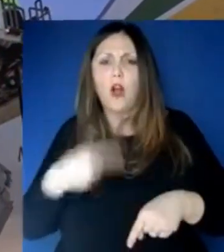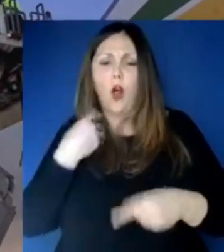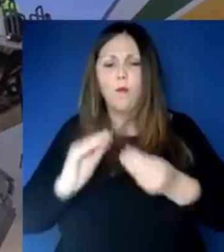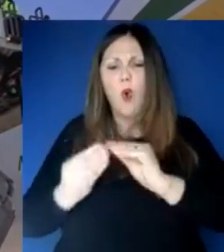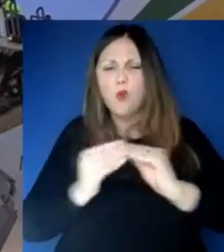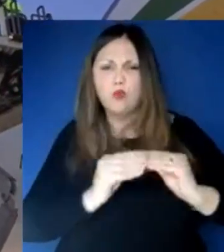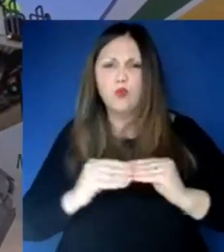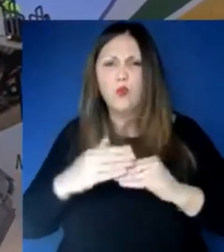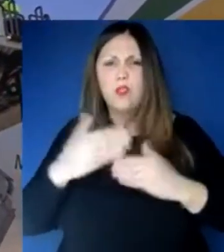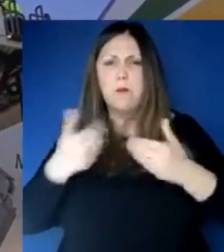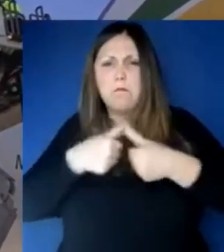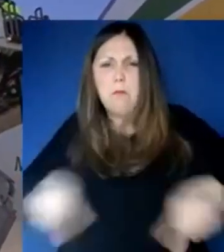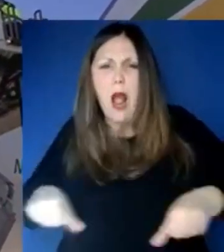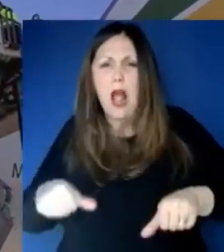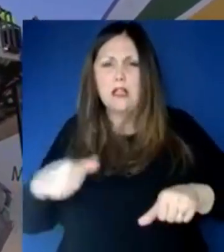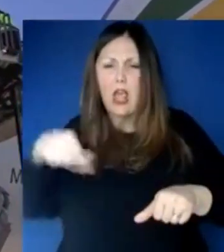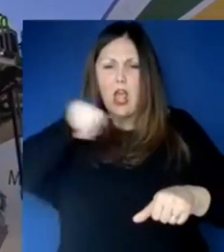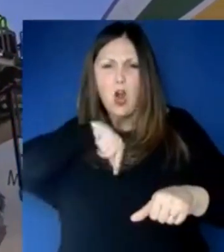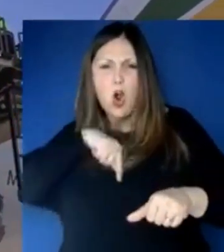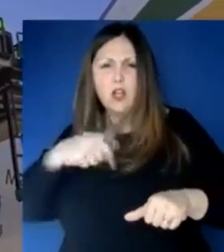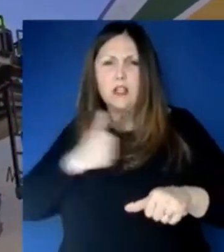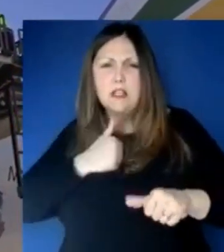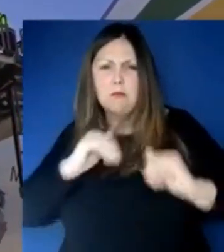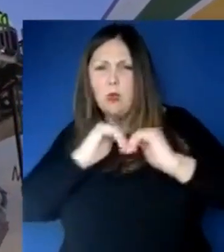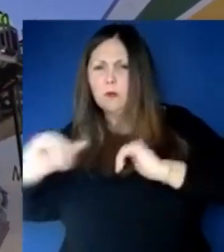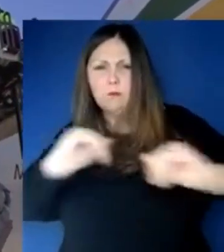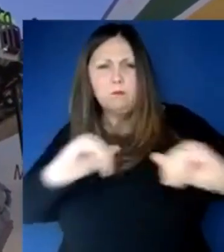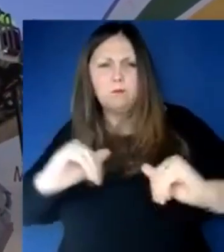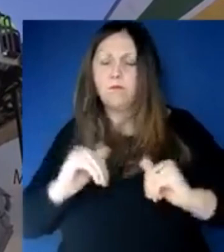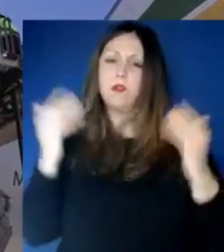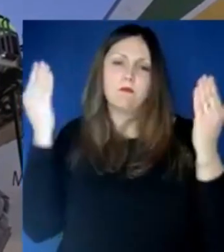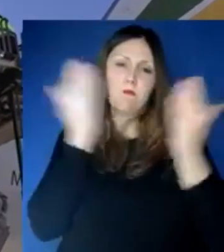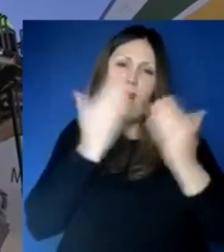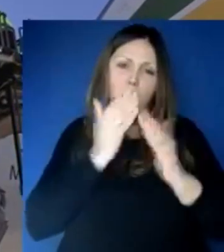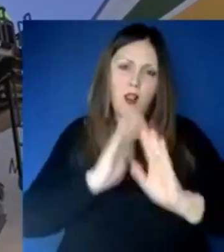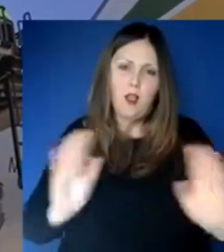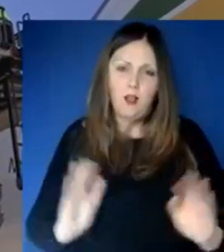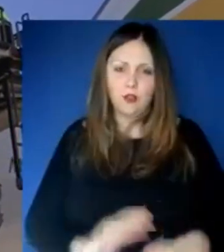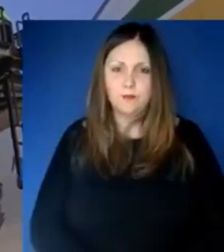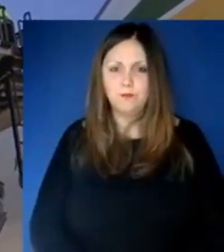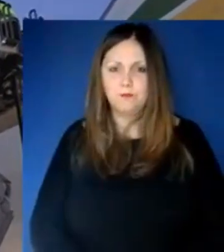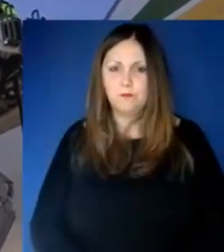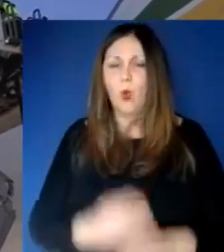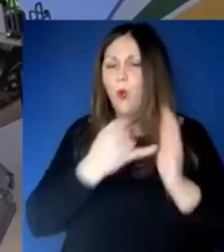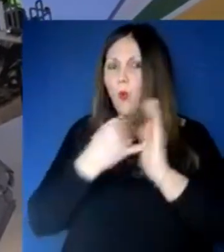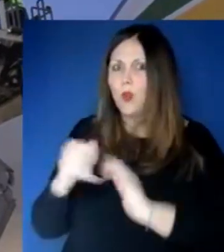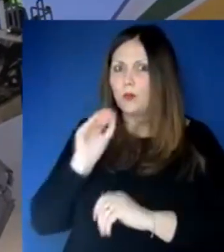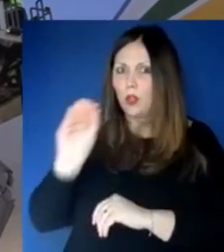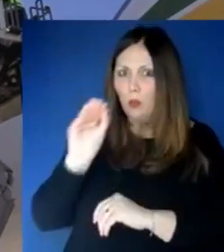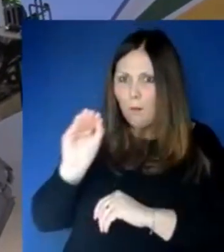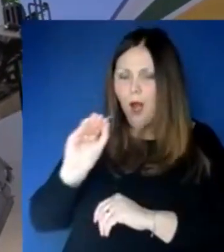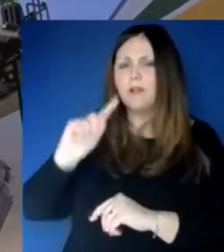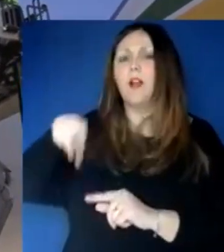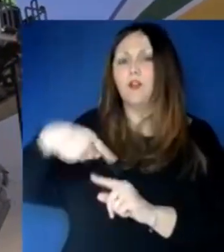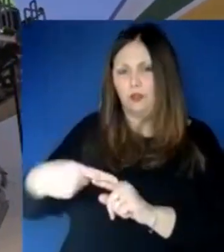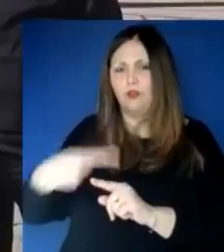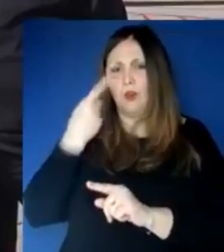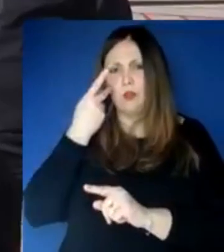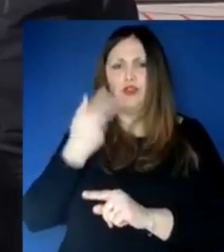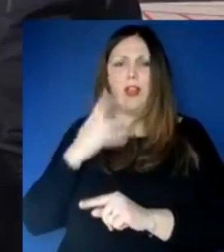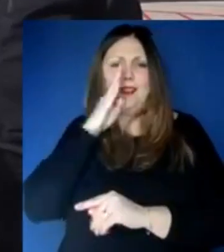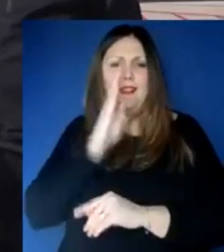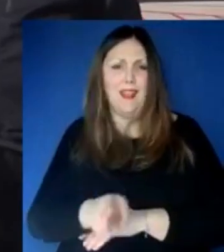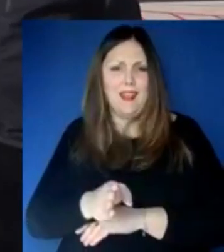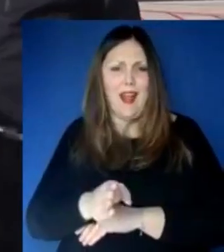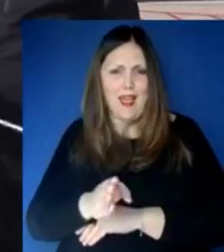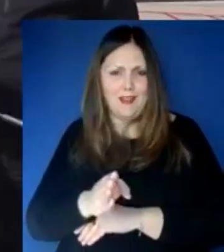congedarla e poi la rivediamo nel corso di questa diretta, quante volte al giorno in questi giorni sta squillando il